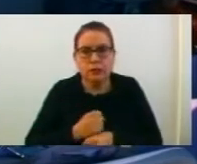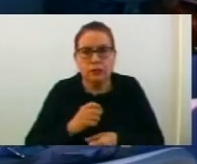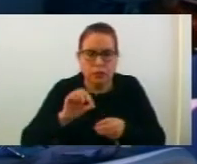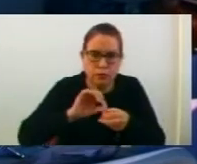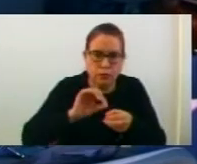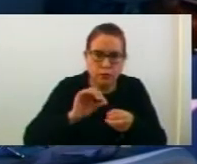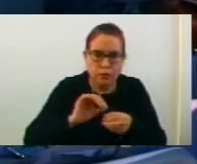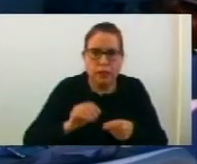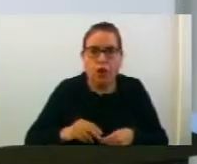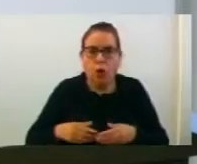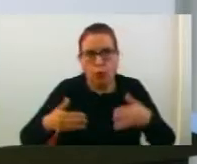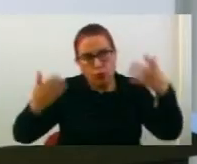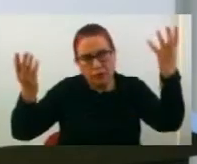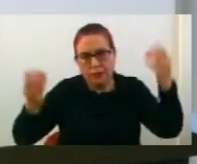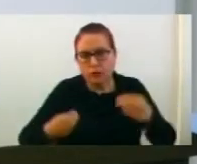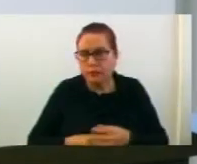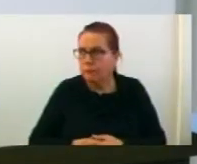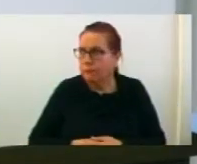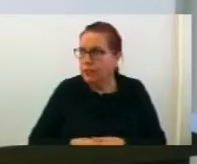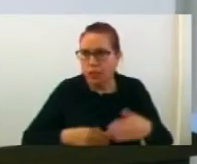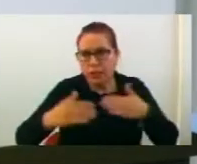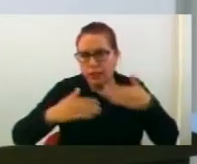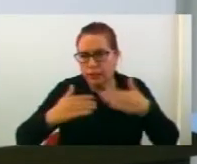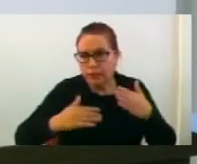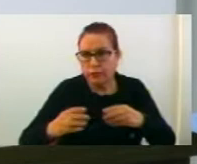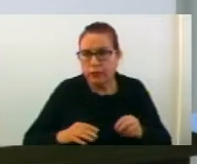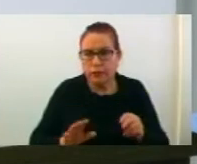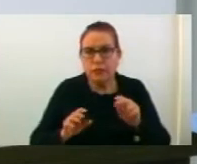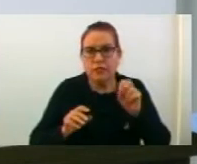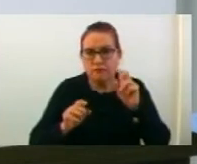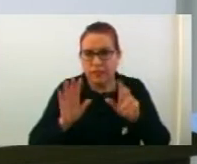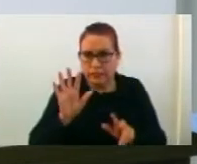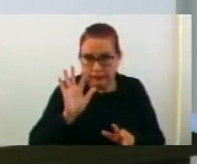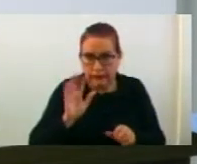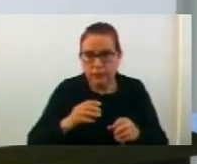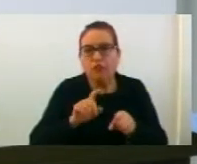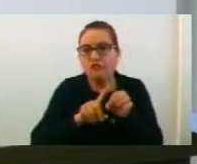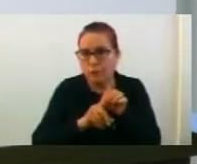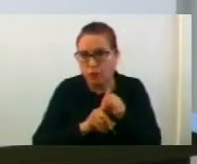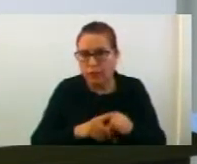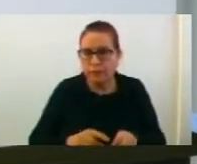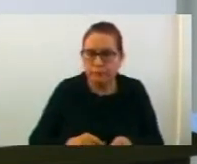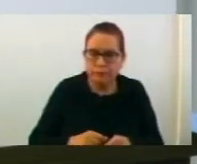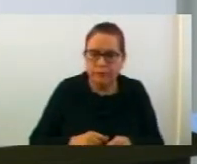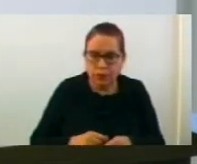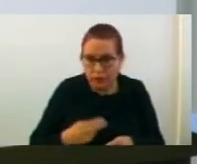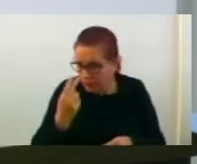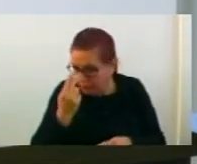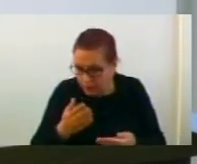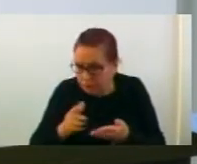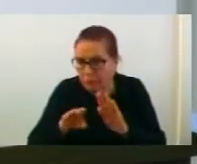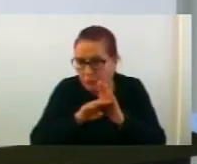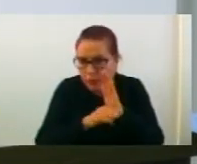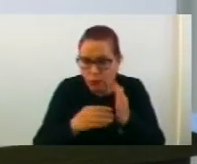защита на животната на Средни и природата на седницата, што се одржа на 23. феврари 2018 година, ја разлила предлог